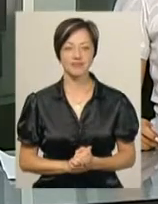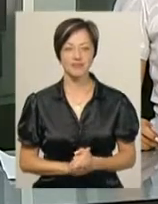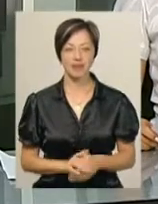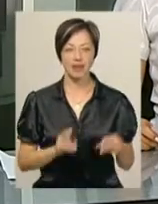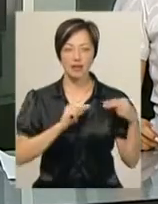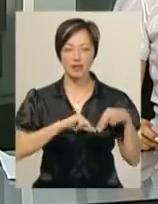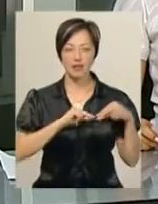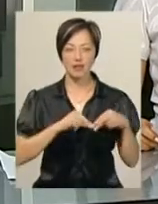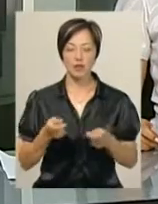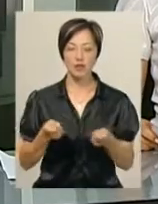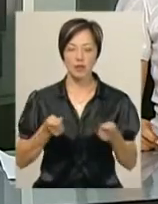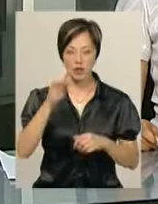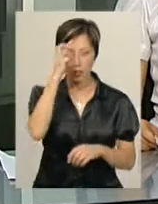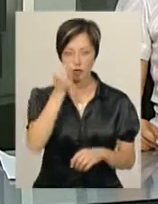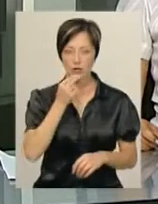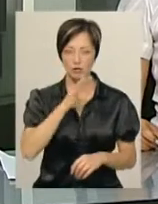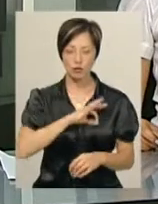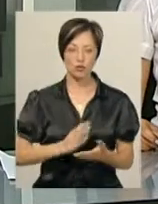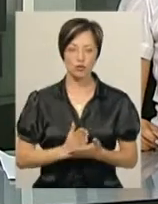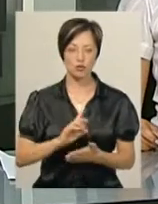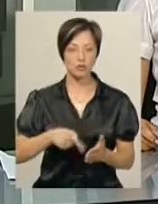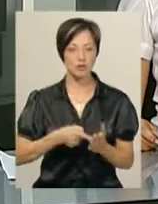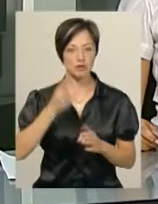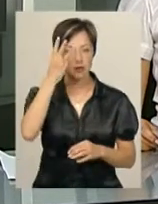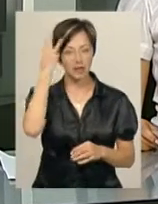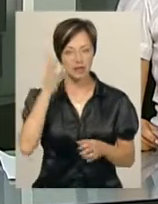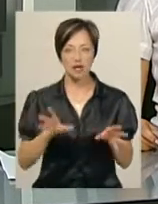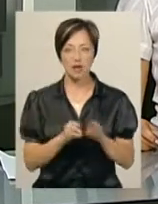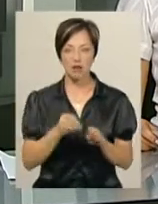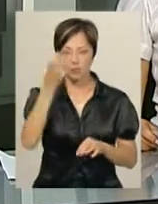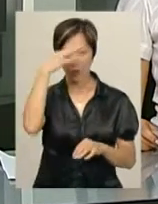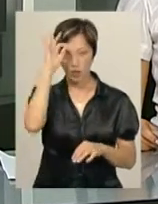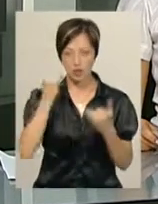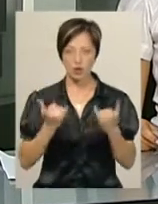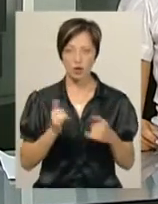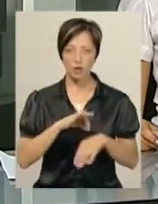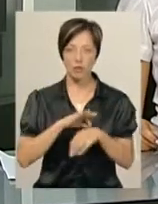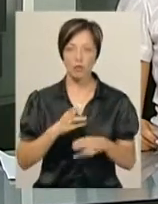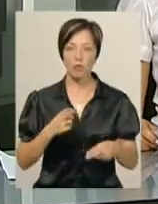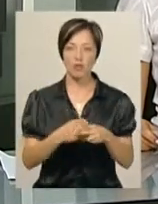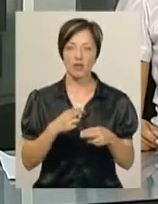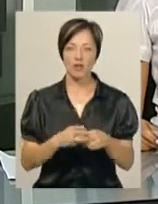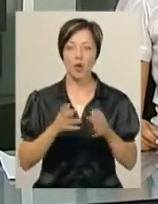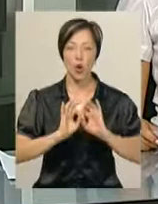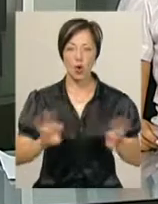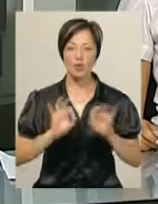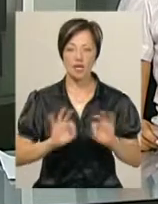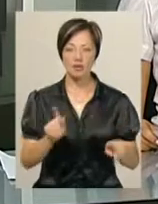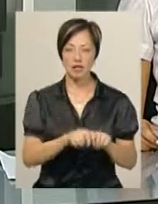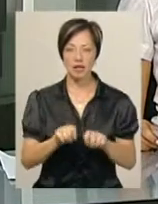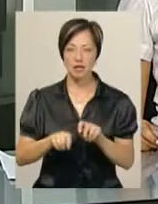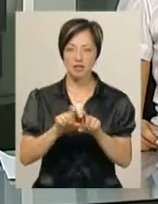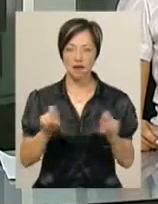Співробітники управління Держпродспоживслужби в місті Хмельницькій разом з поліцією сьогодні провели профілактично-роз'яснювальний рейд